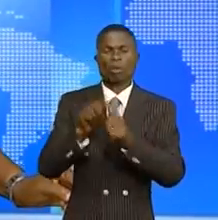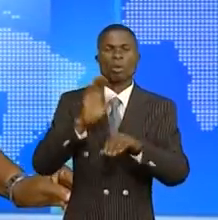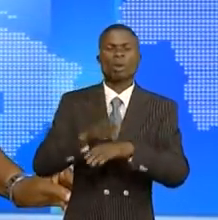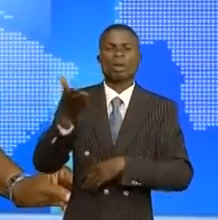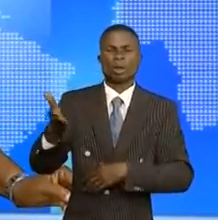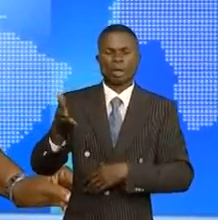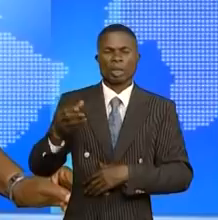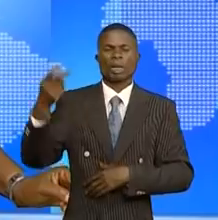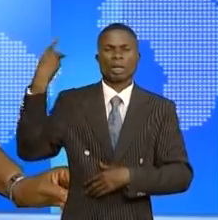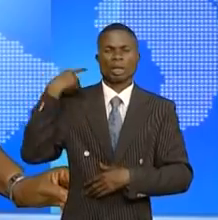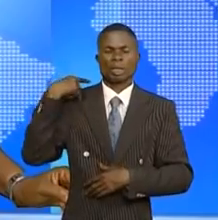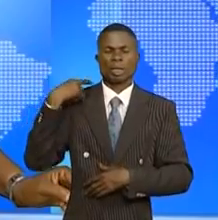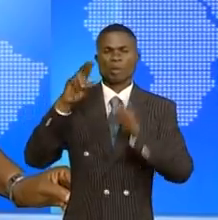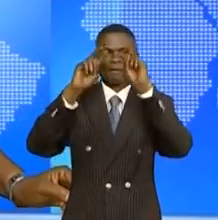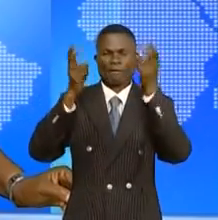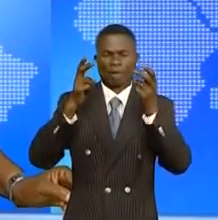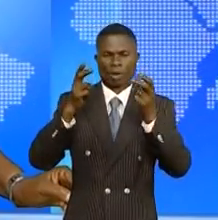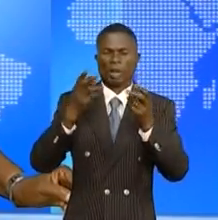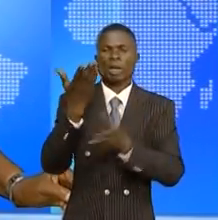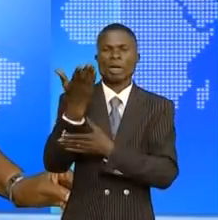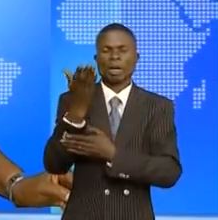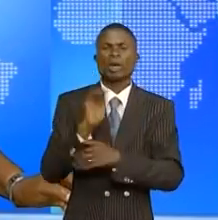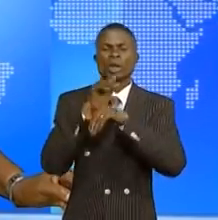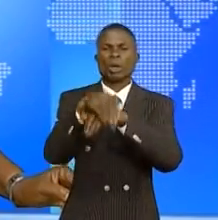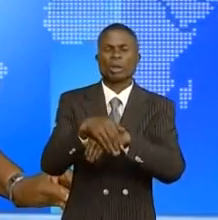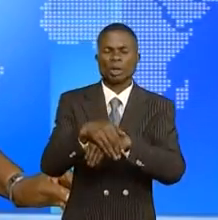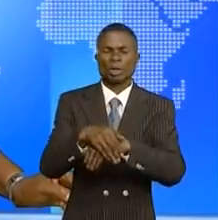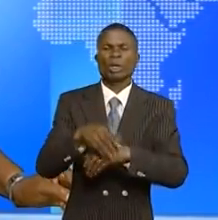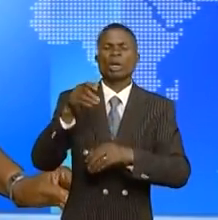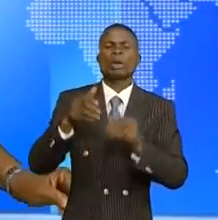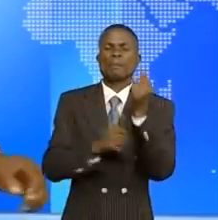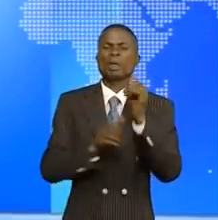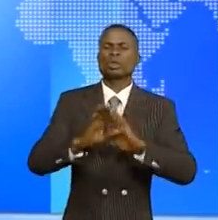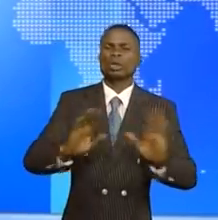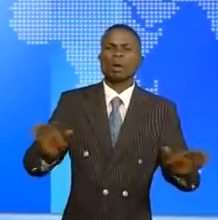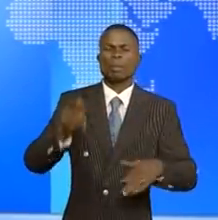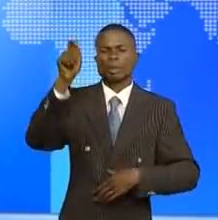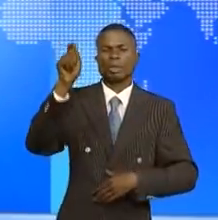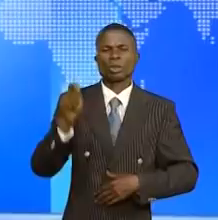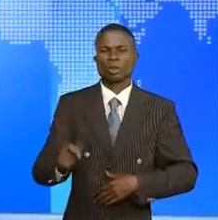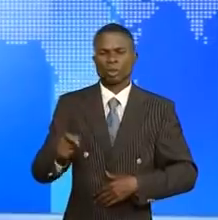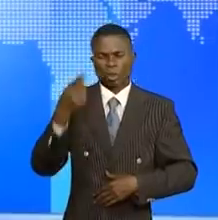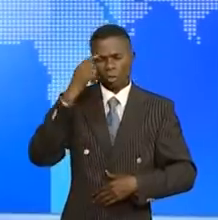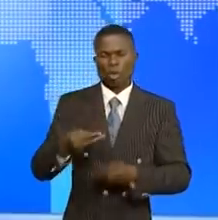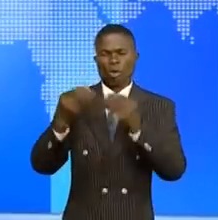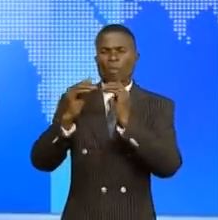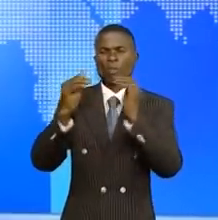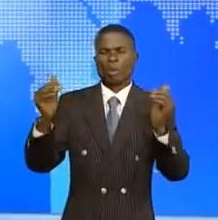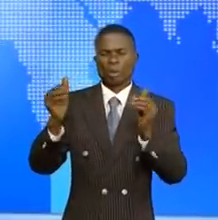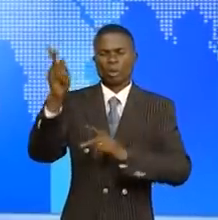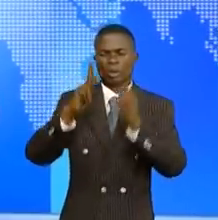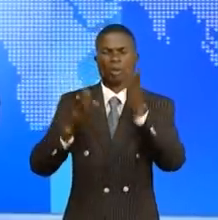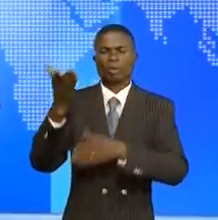auprès des notables de cette cité, promet l'intervention de services compétents pour sécuriser la